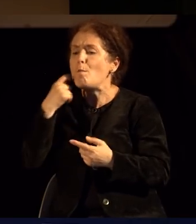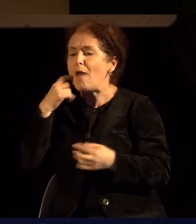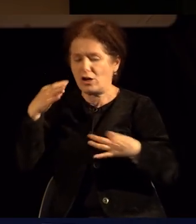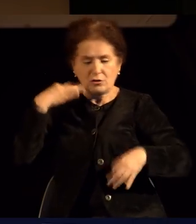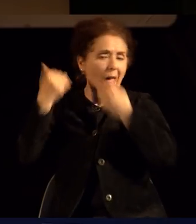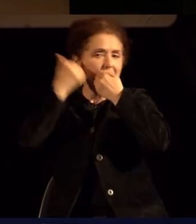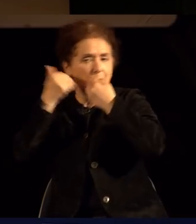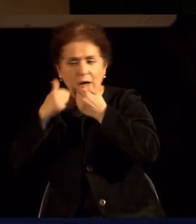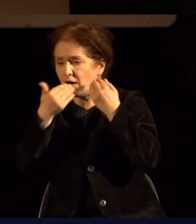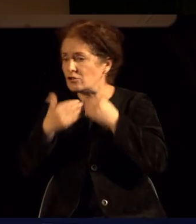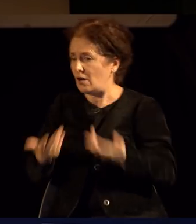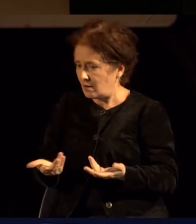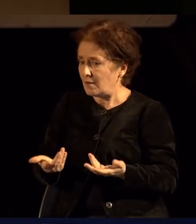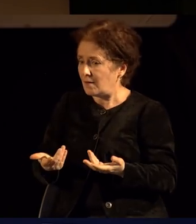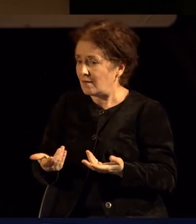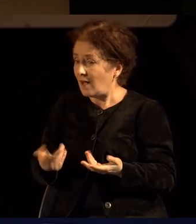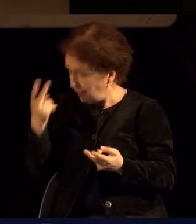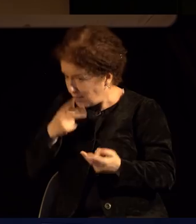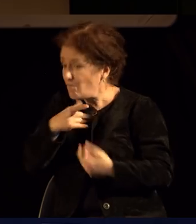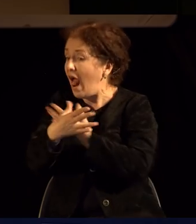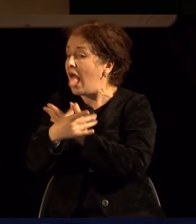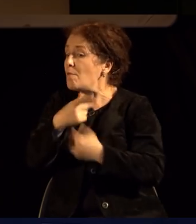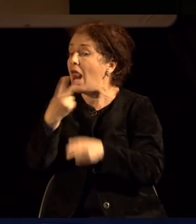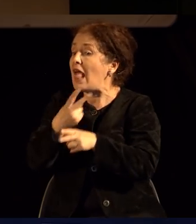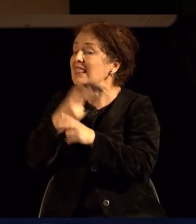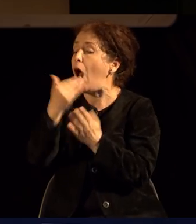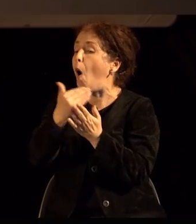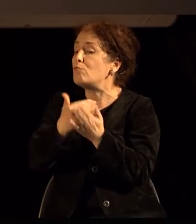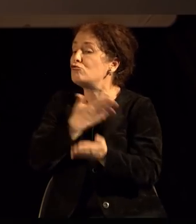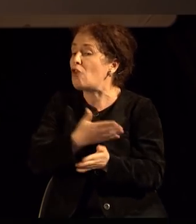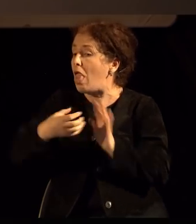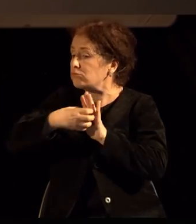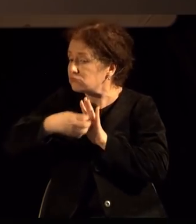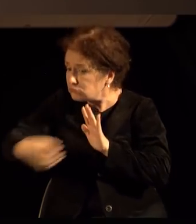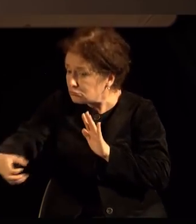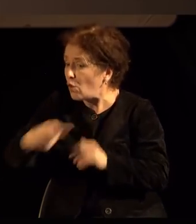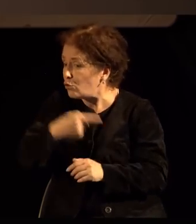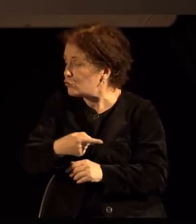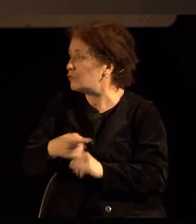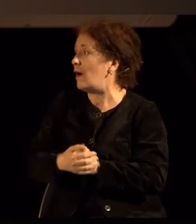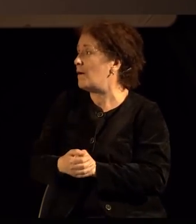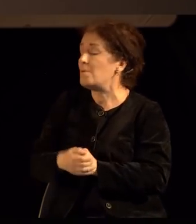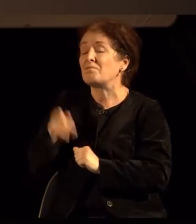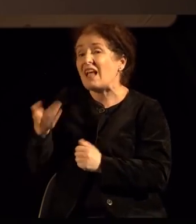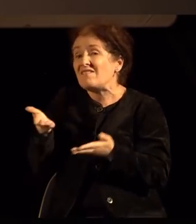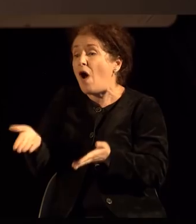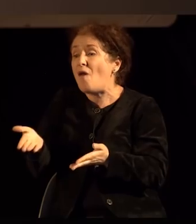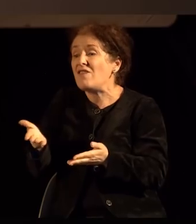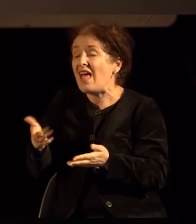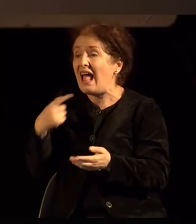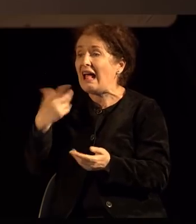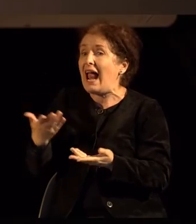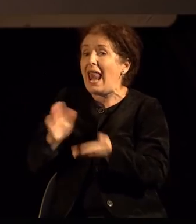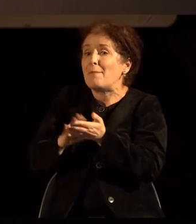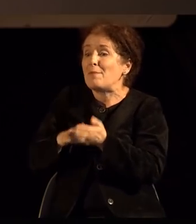си и голиво гледало, на кои што има нелагодно да мислат и да зборуваат за секс, на кои што има нелагодно да помислат дека некој води